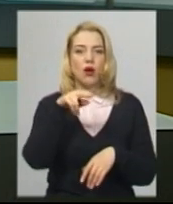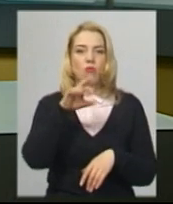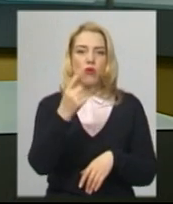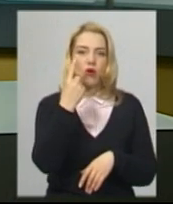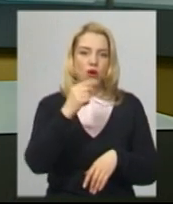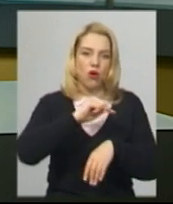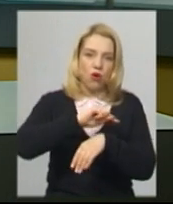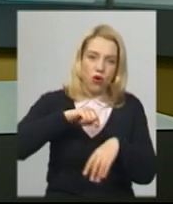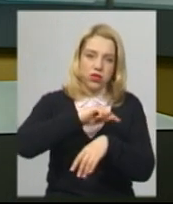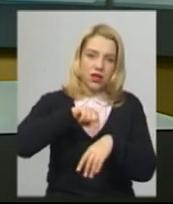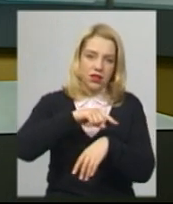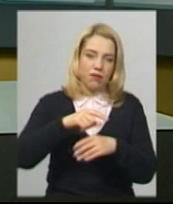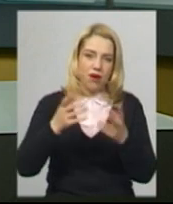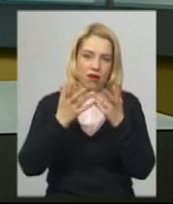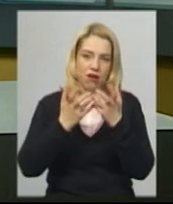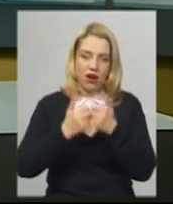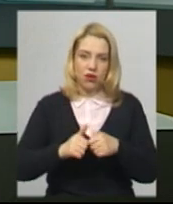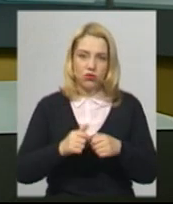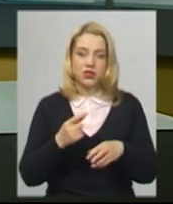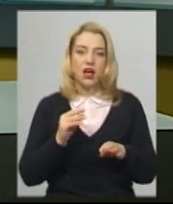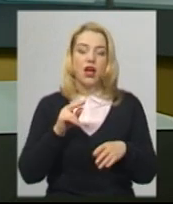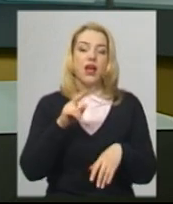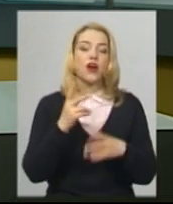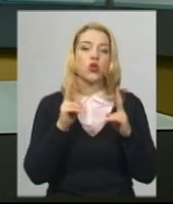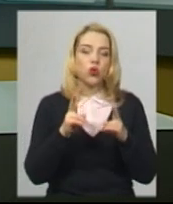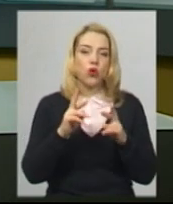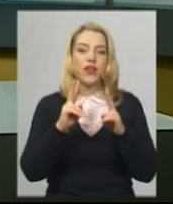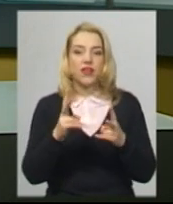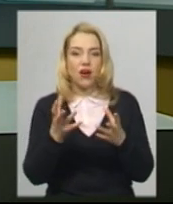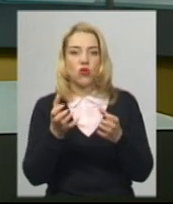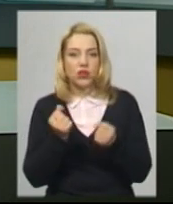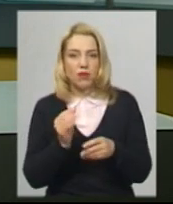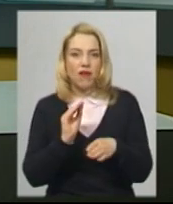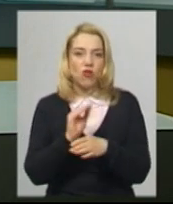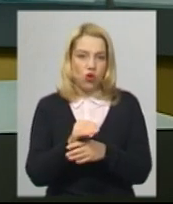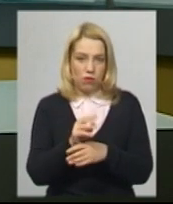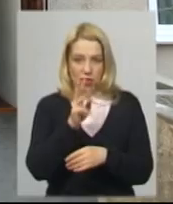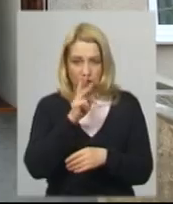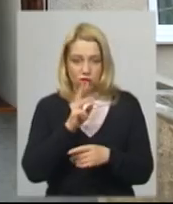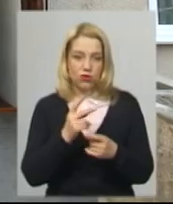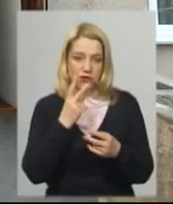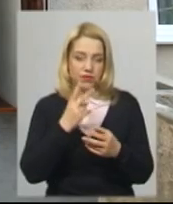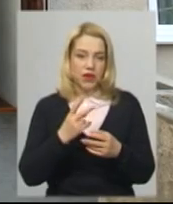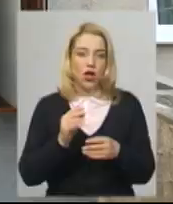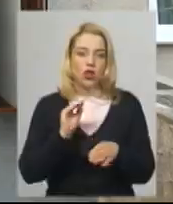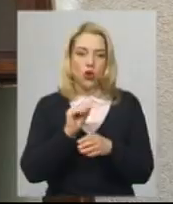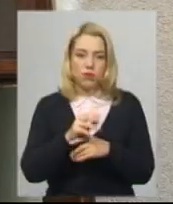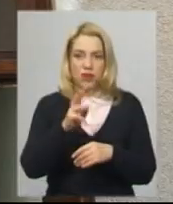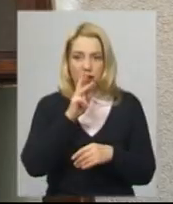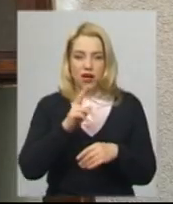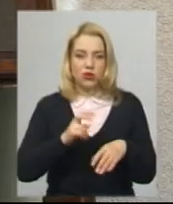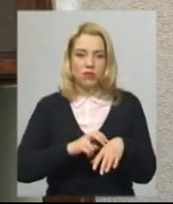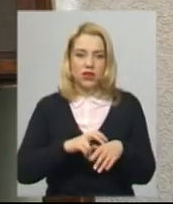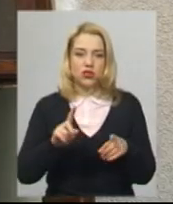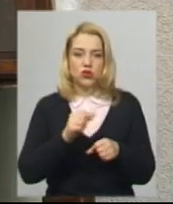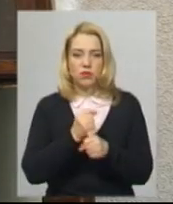300%. Доплат мова не йде. Хто і як отримав кошти, дізнавалася Тетяна Ворожцова. Доплату медики, що працюють з